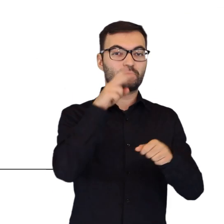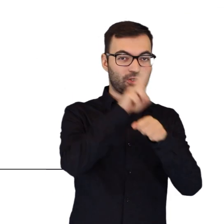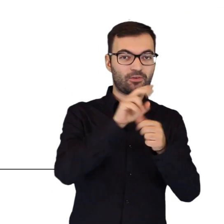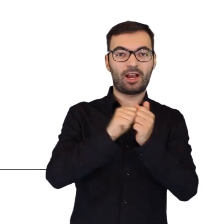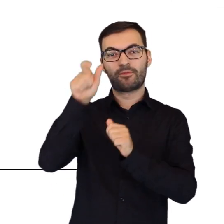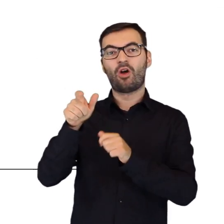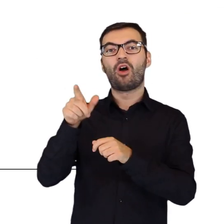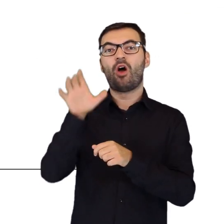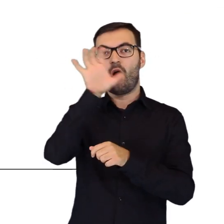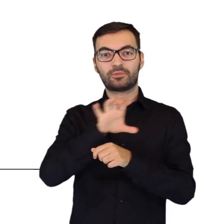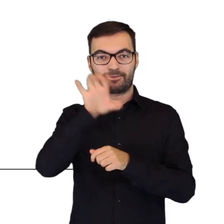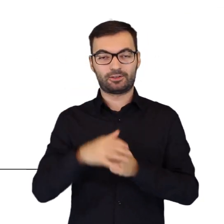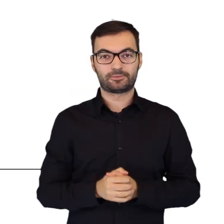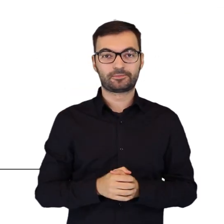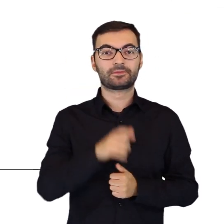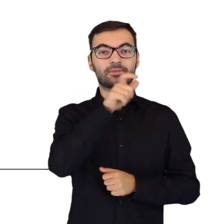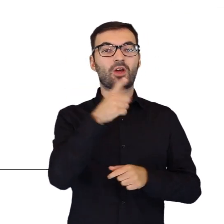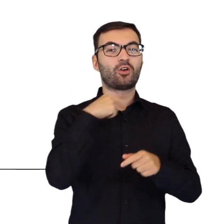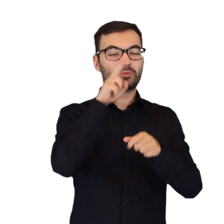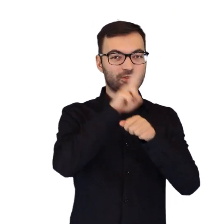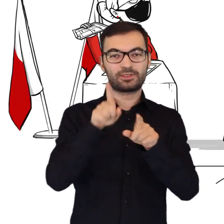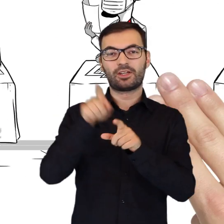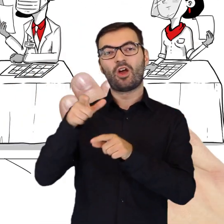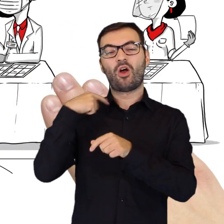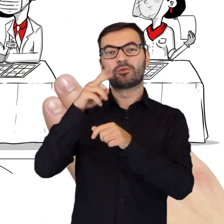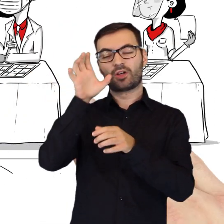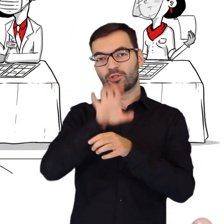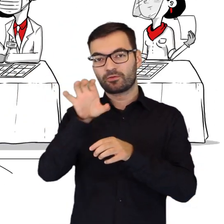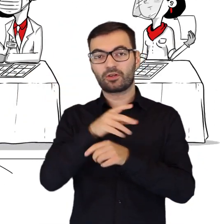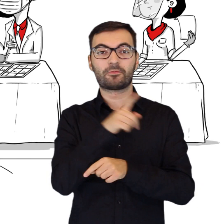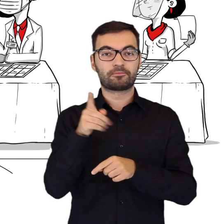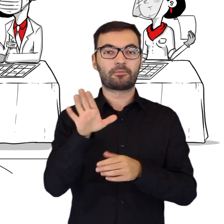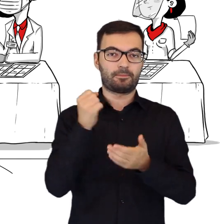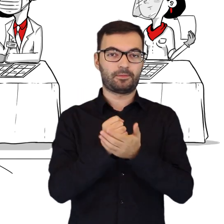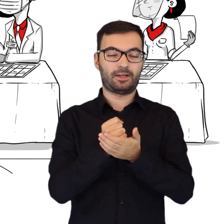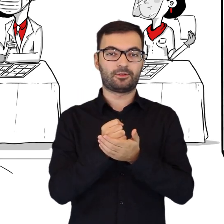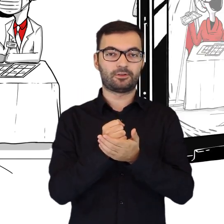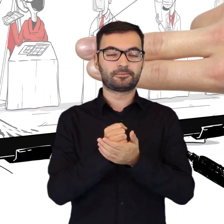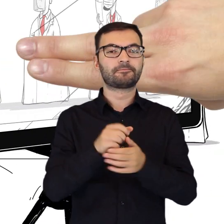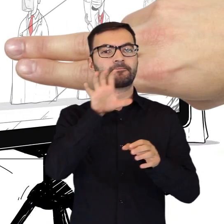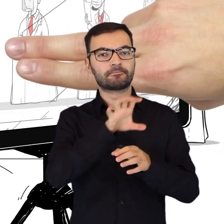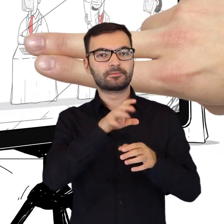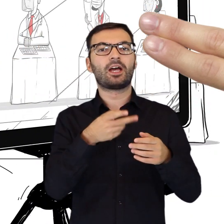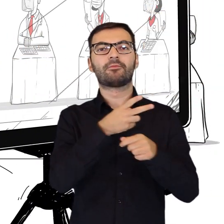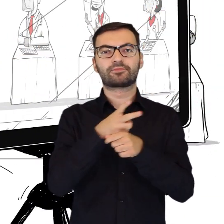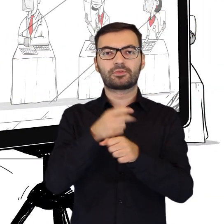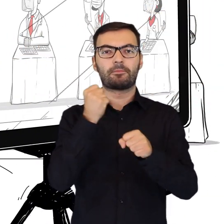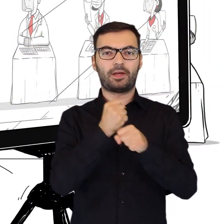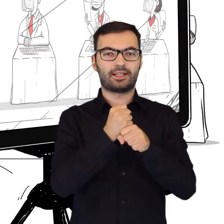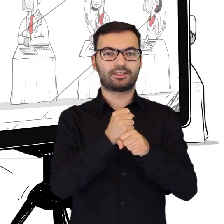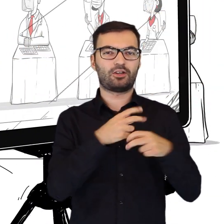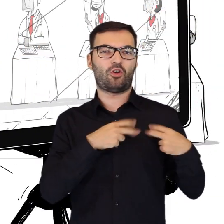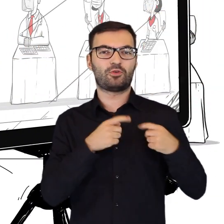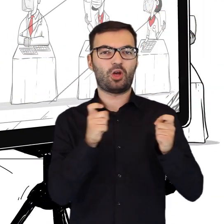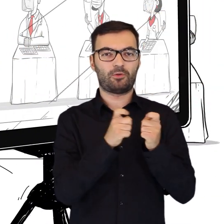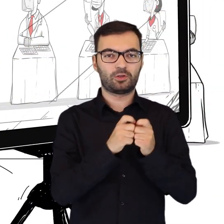zaufania, albo przez obserwatorów społecznych. Mężowie zaufania i obserwatorzy społeczni będą mogli rejestrować liczenie głosów